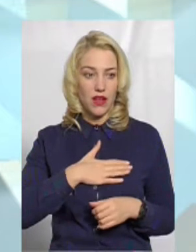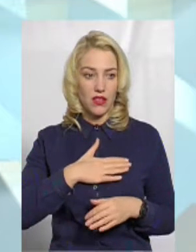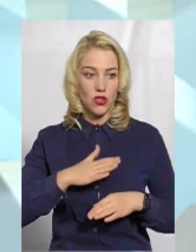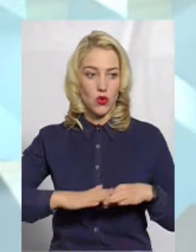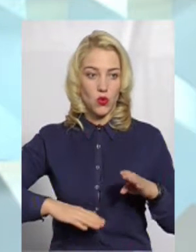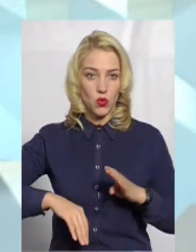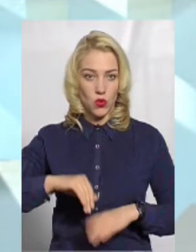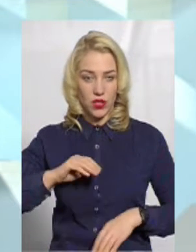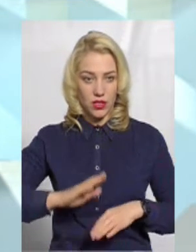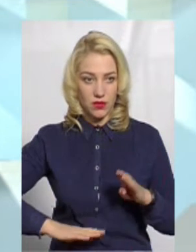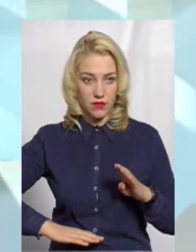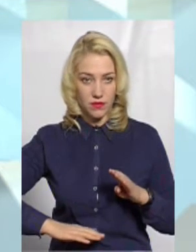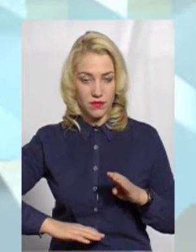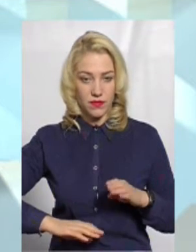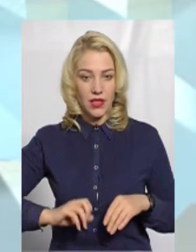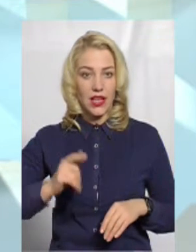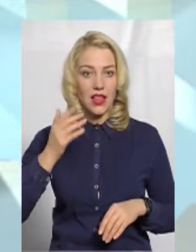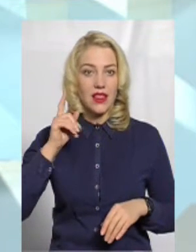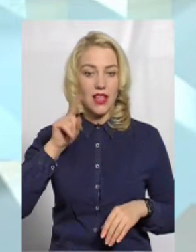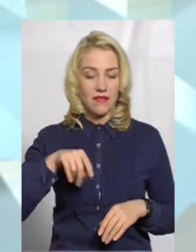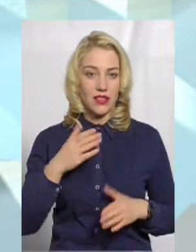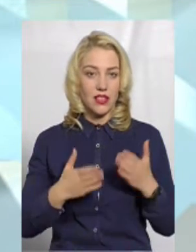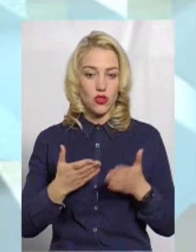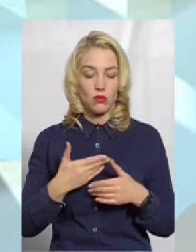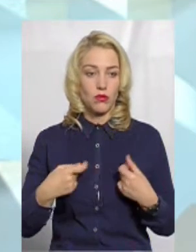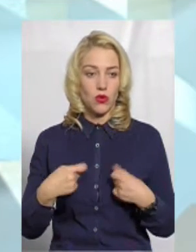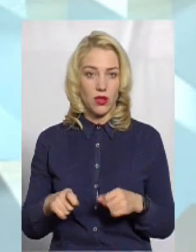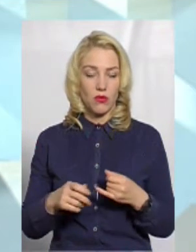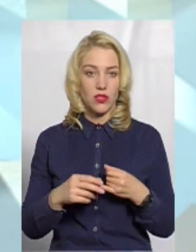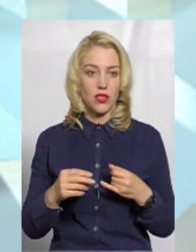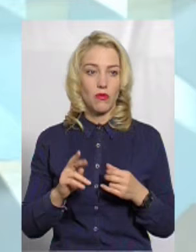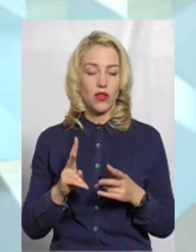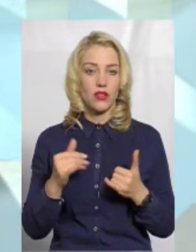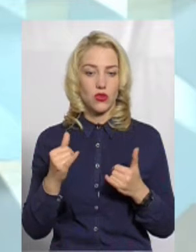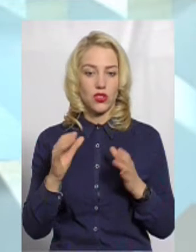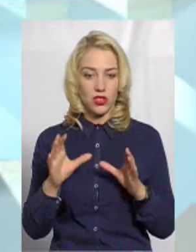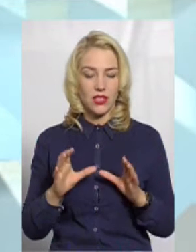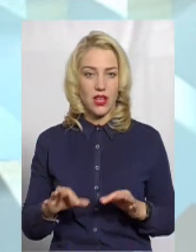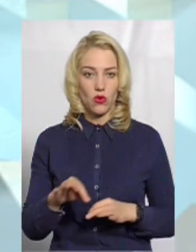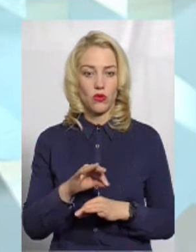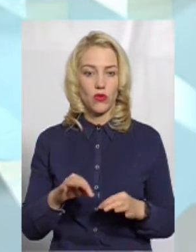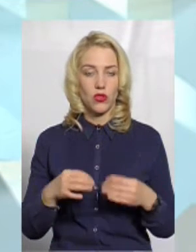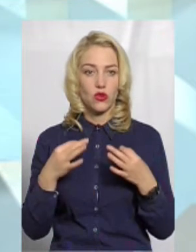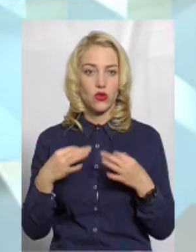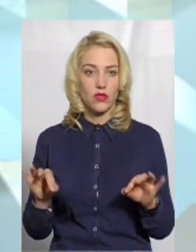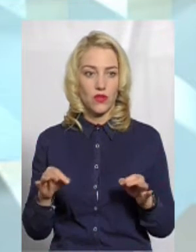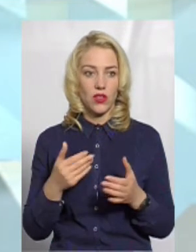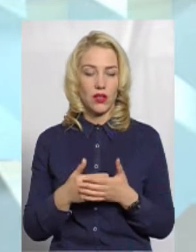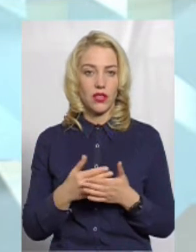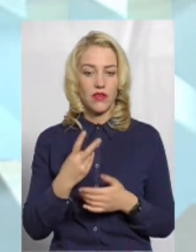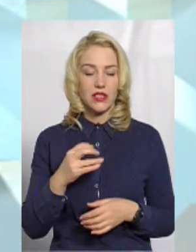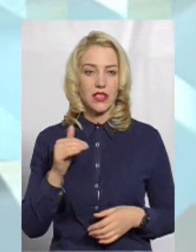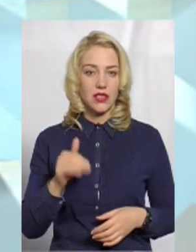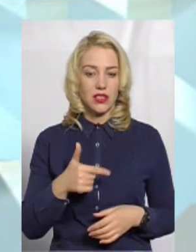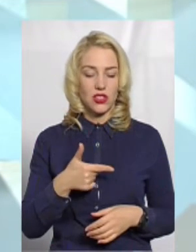руки, навіть якщо ми продамо землю, так як сьогоднішній законопроект дозволяє десь 200